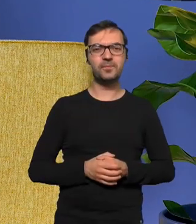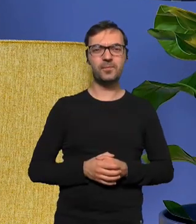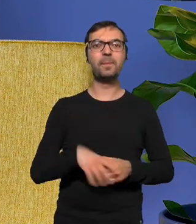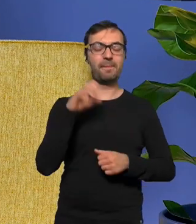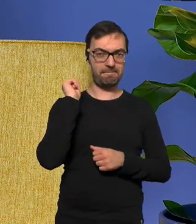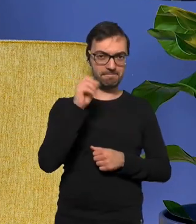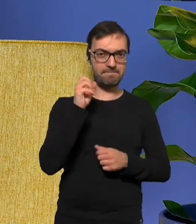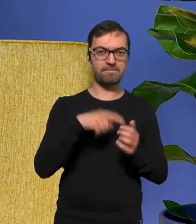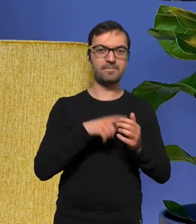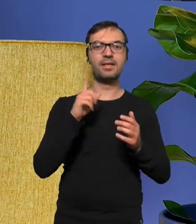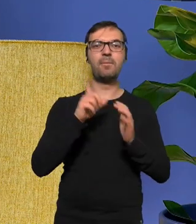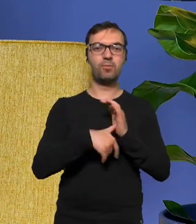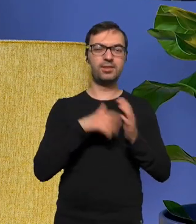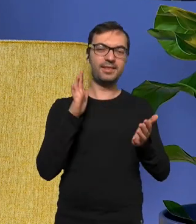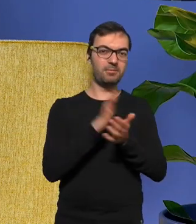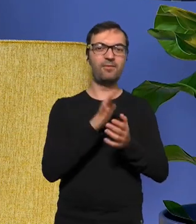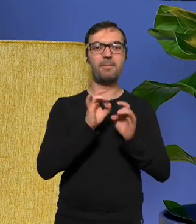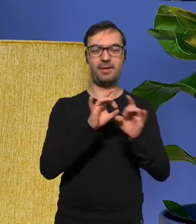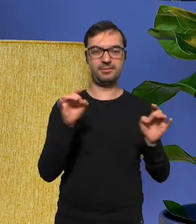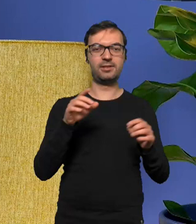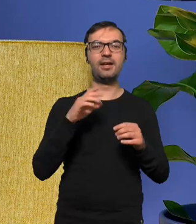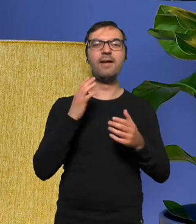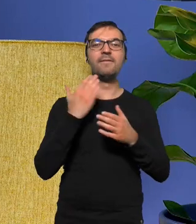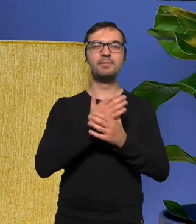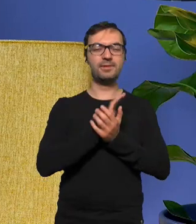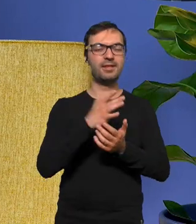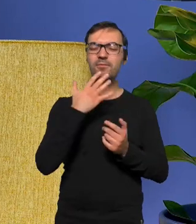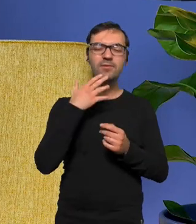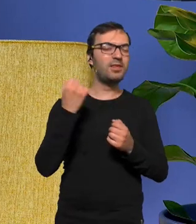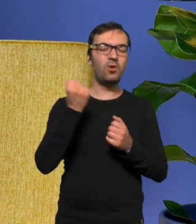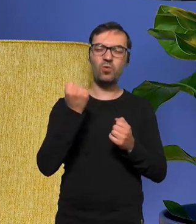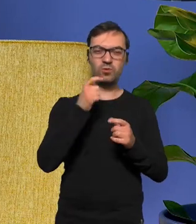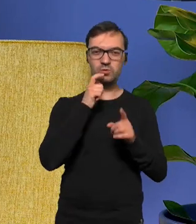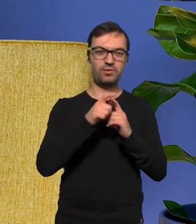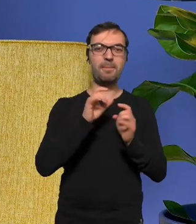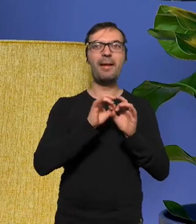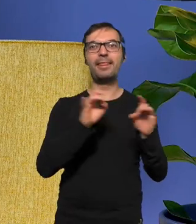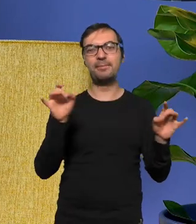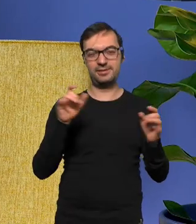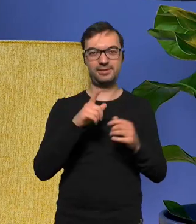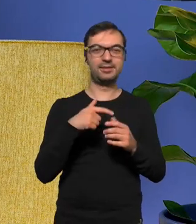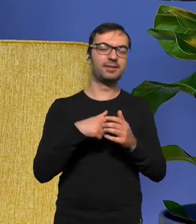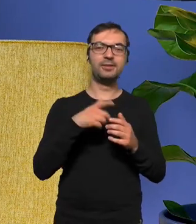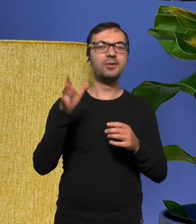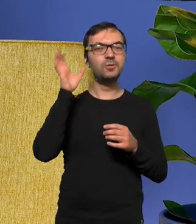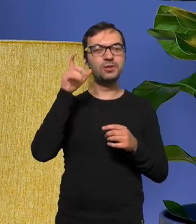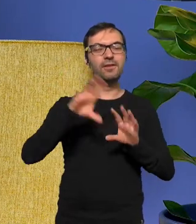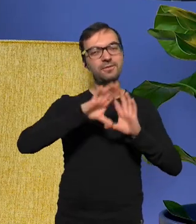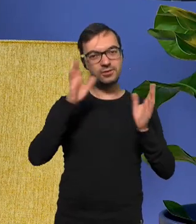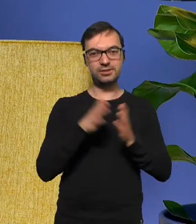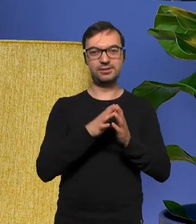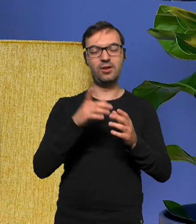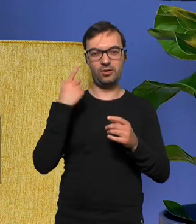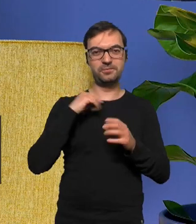tak, to jest album pandemiczny wytwórnia powiedziała, że nie używajmy takiego sformułowania, bo jednak słuchacz jest, wszyscy